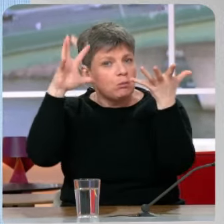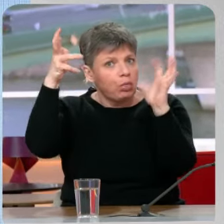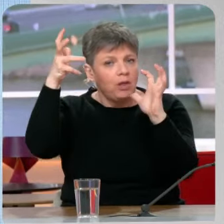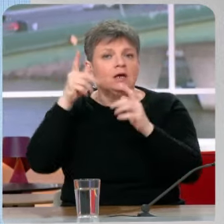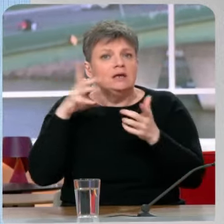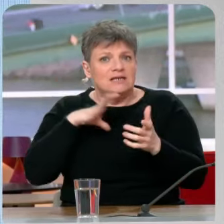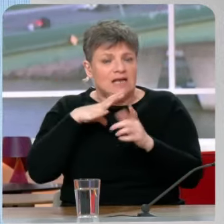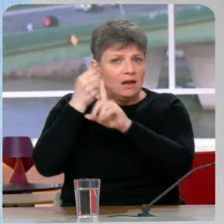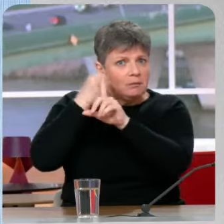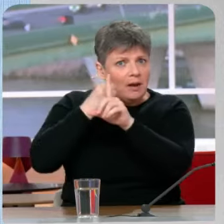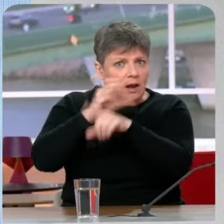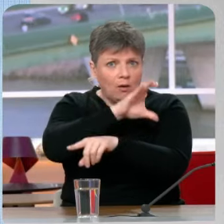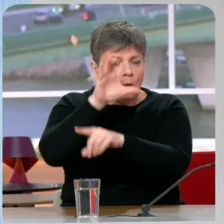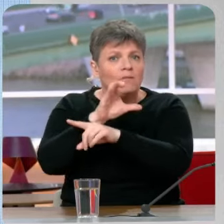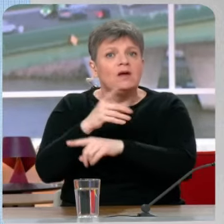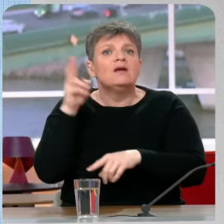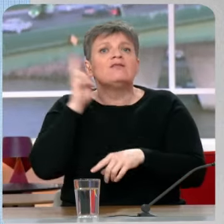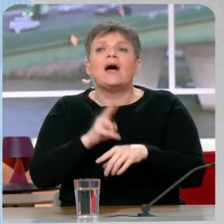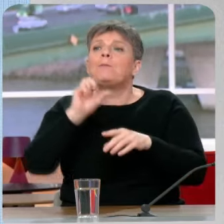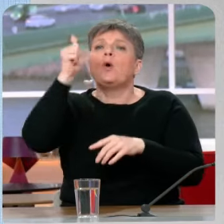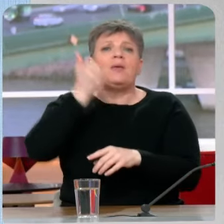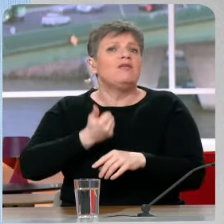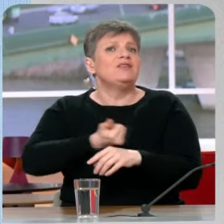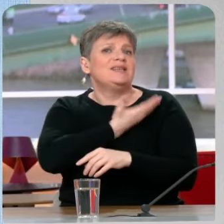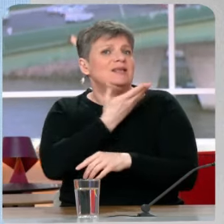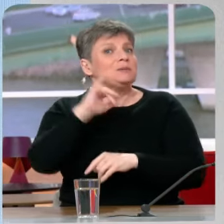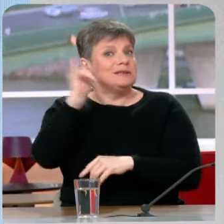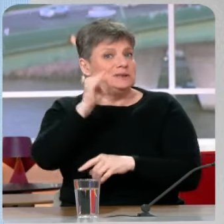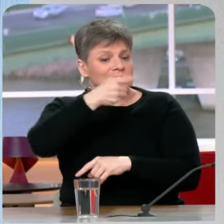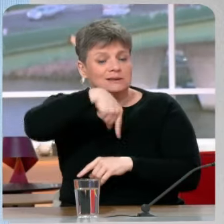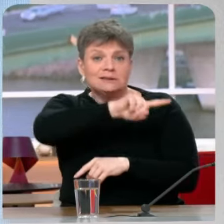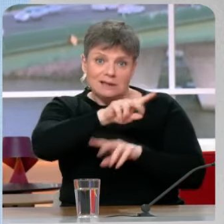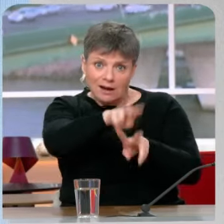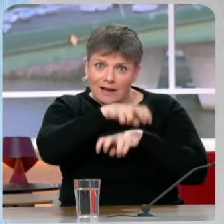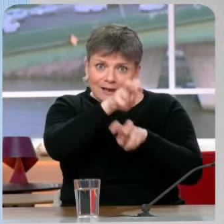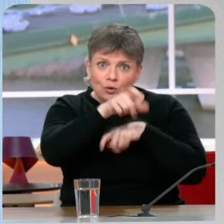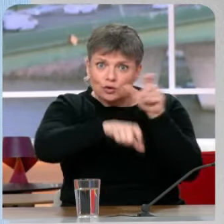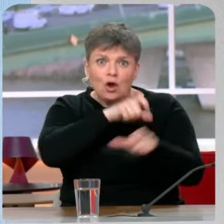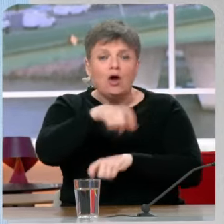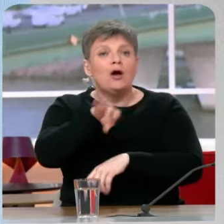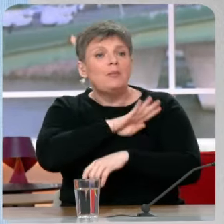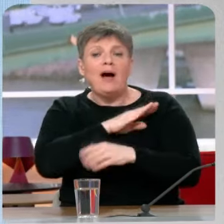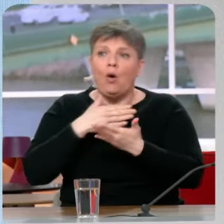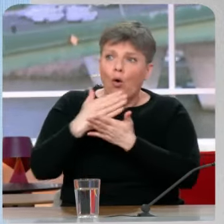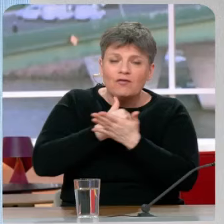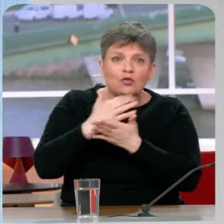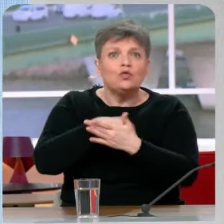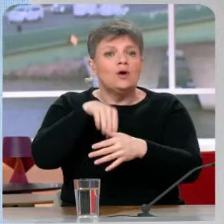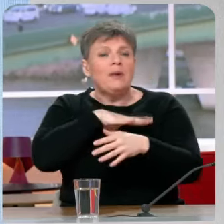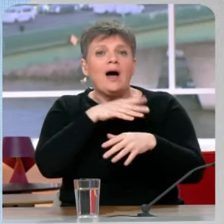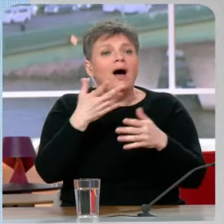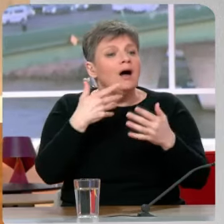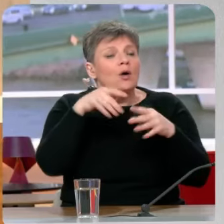premières victimes du dérèglement climatique, aujourd'hui, ce sont les agriculteurs. Dans leur revenu, dans leur rendement et donc dans notre sécurité alimentaire. Pascal Canfin, les